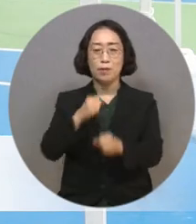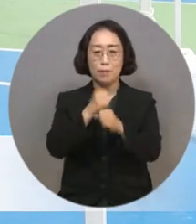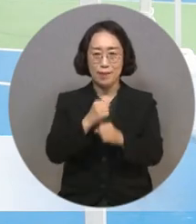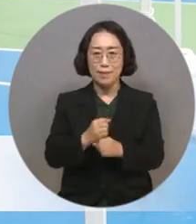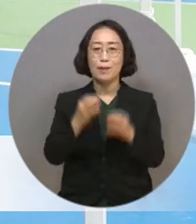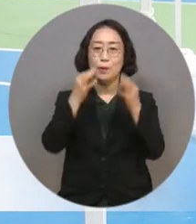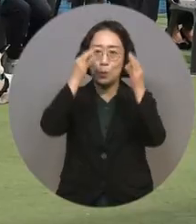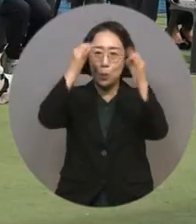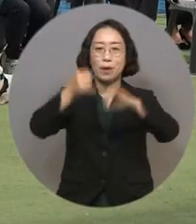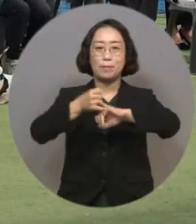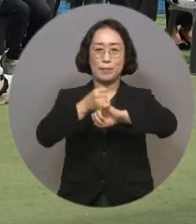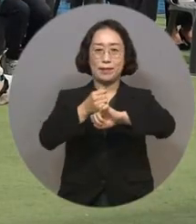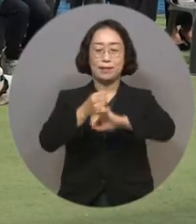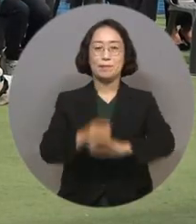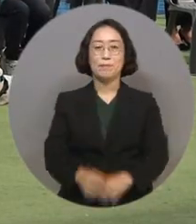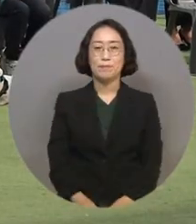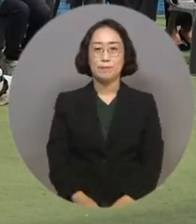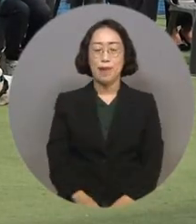가겠습니다.